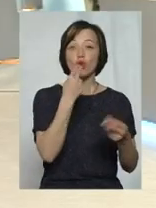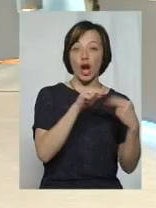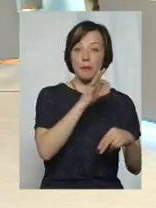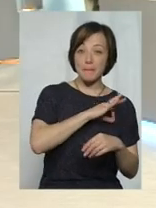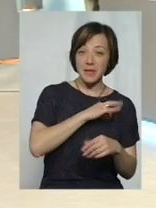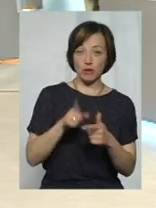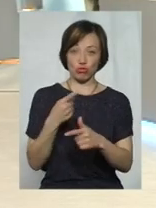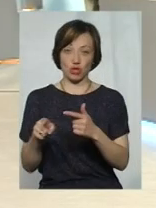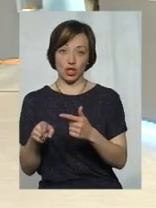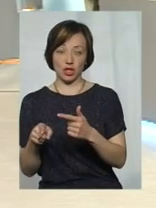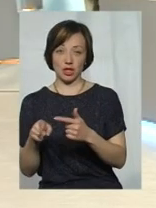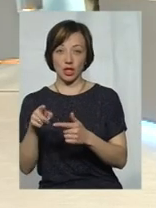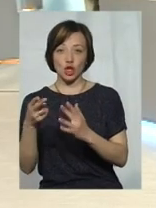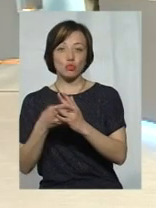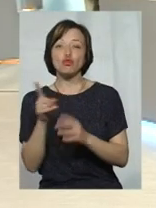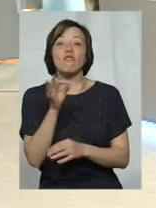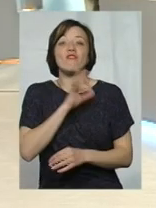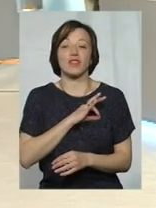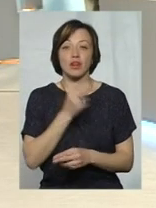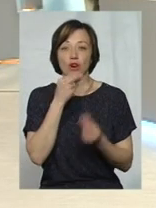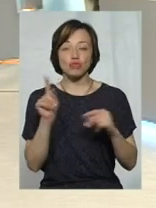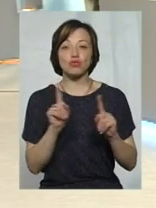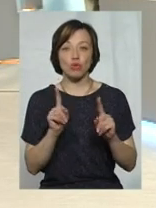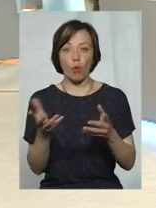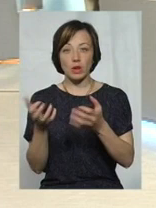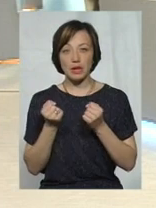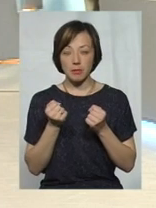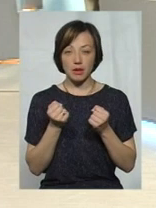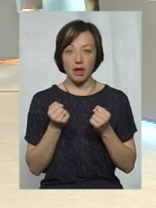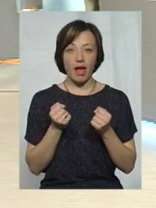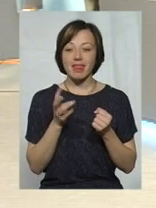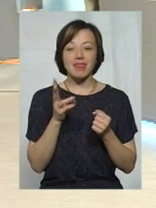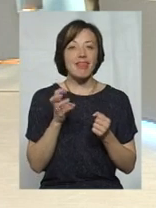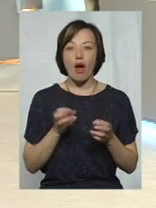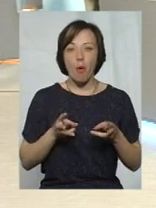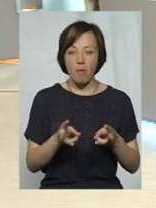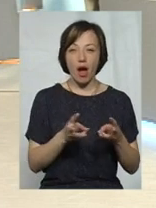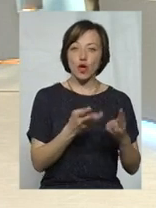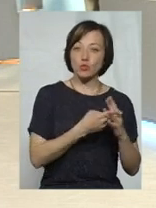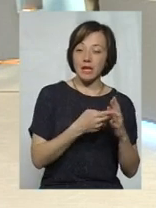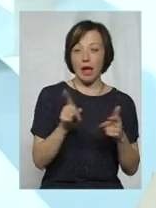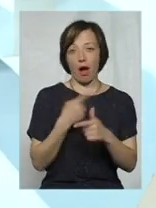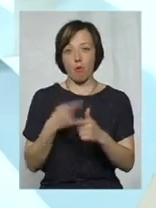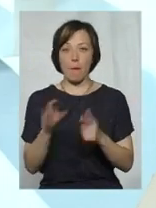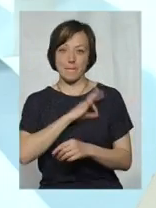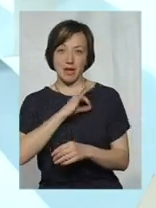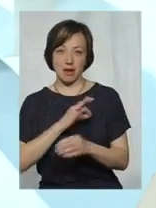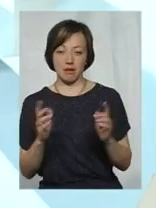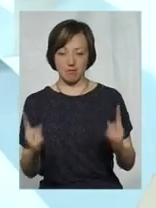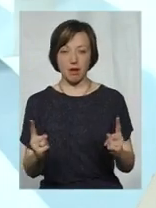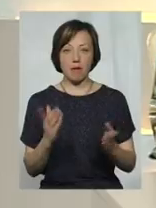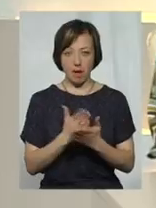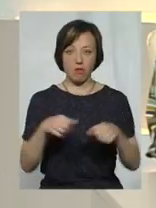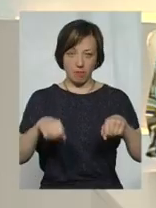краще, що вигідніше отримувати неопалювальний період, житлову субсидію або пільгову житлову